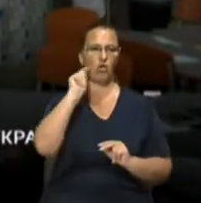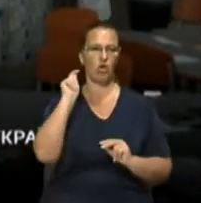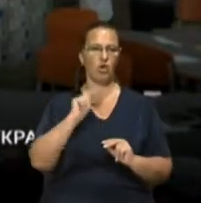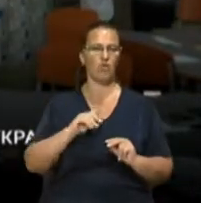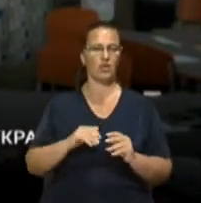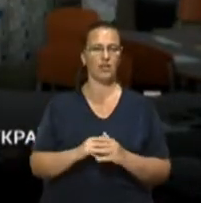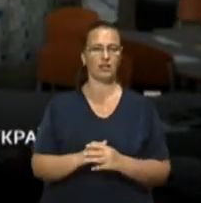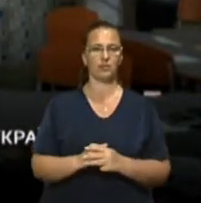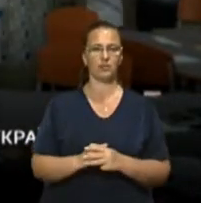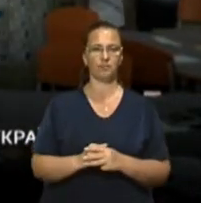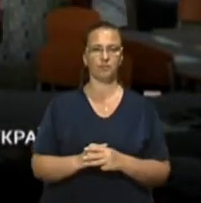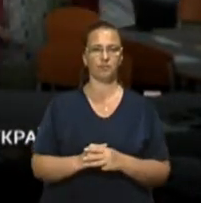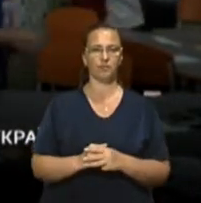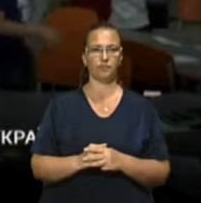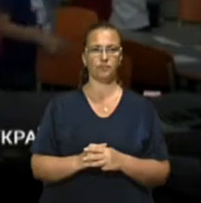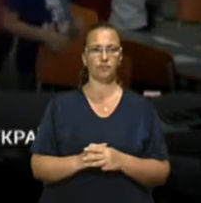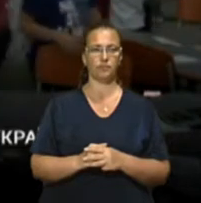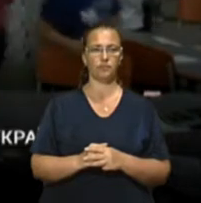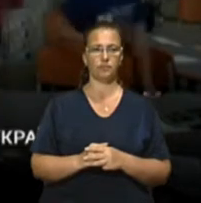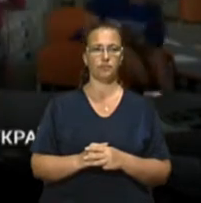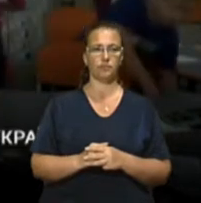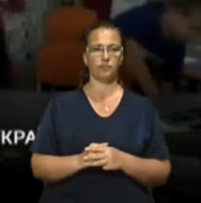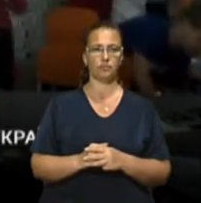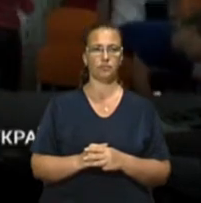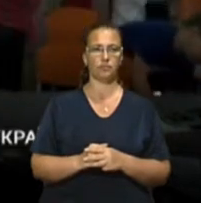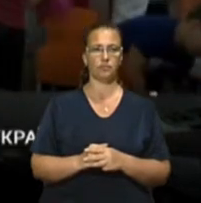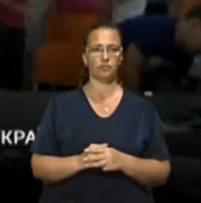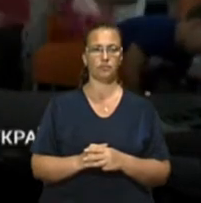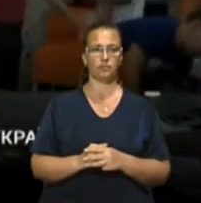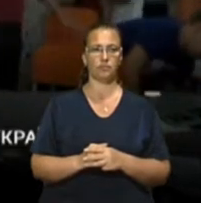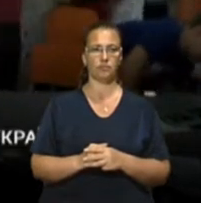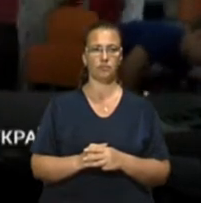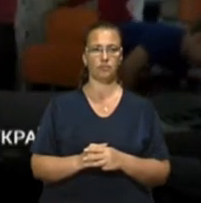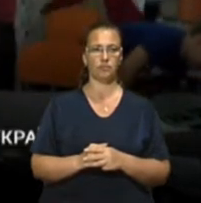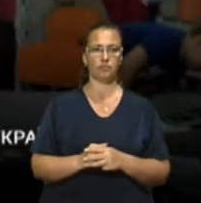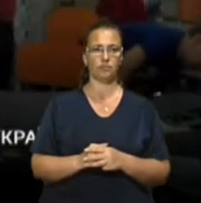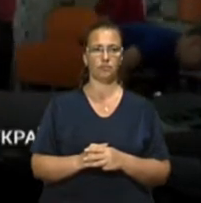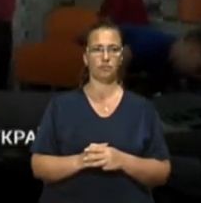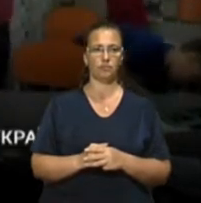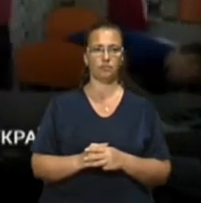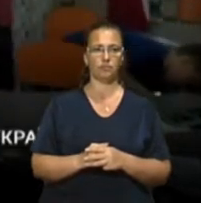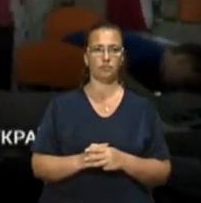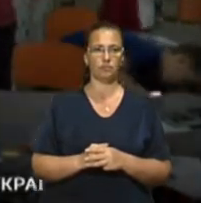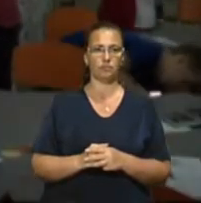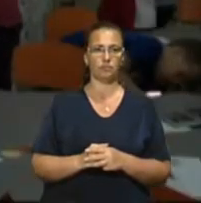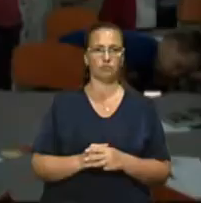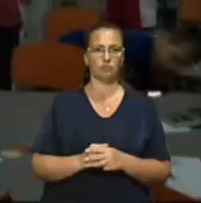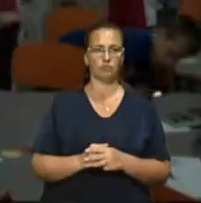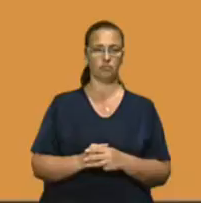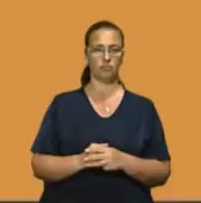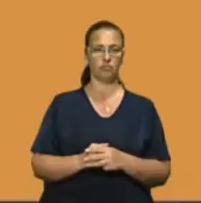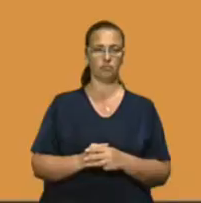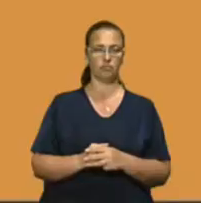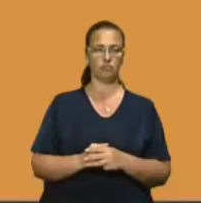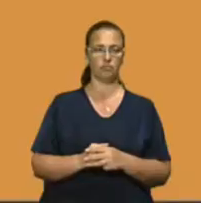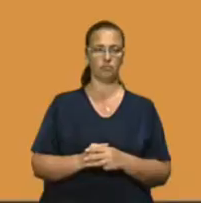але коли отримала звістку, що мене номінували на цей конкурс, до речі, не знаю, хто, тоді в мене всі сумніви відпали.